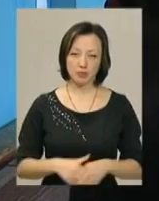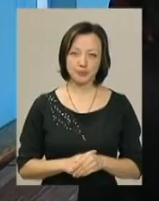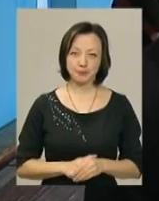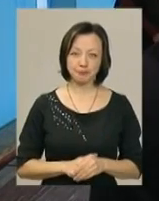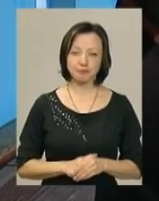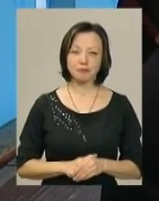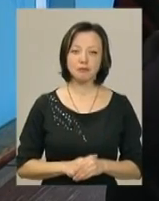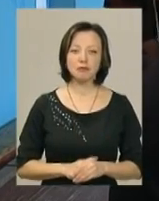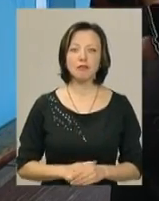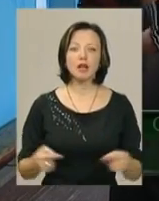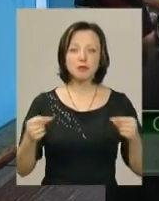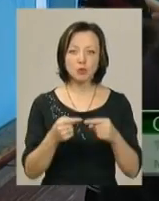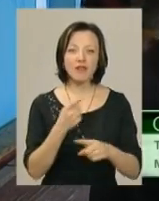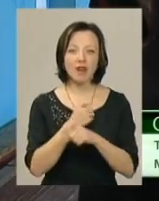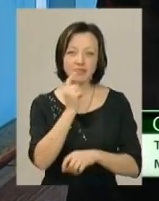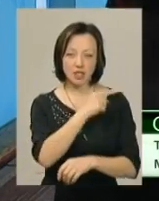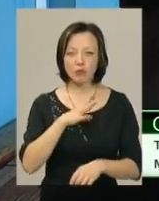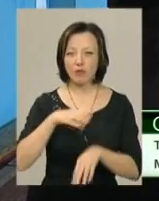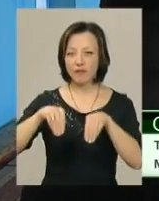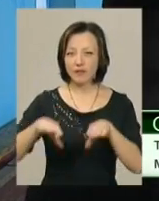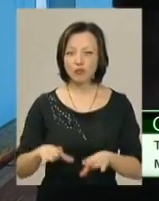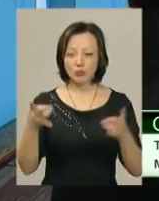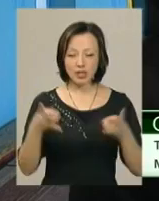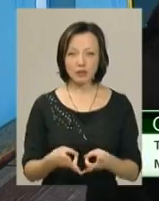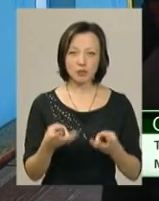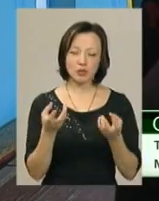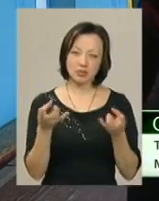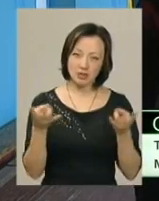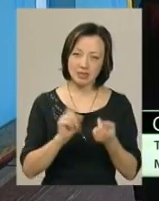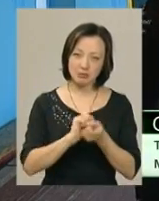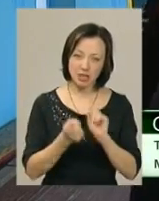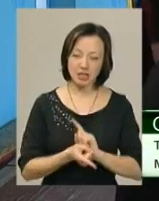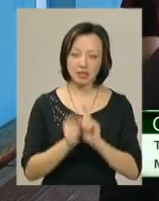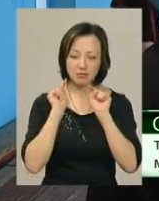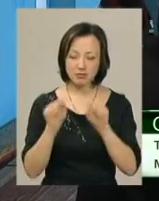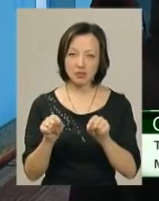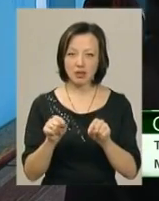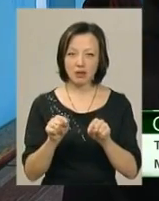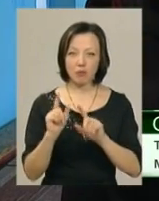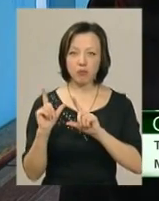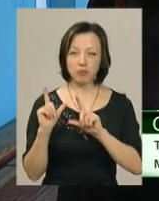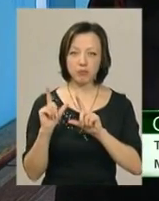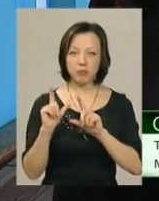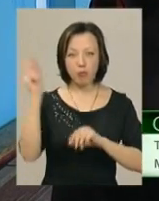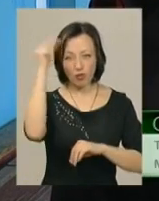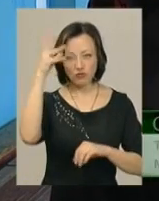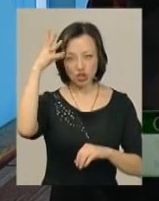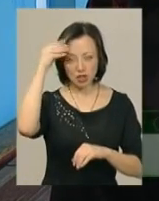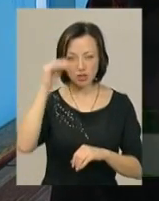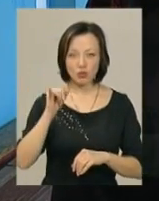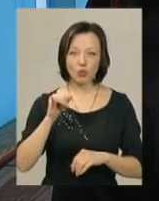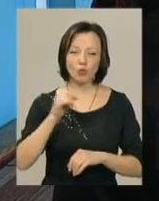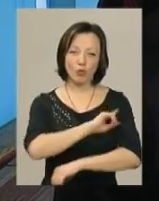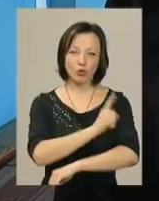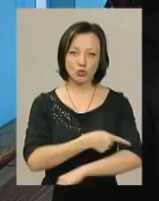Безпосередньо в Австрії вирішили, що потрібно трошки змінити акцент, поїхати повчитись у